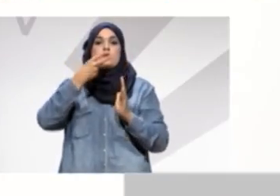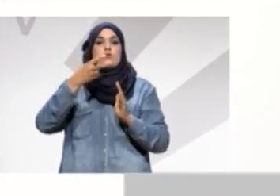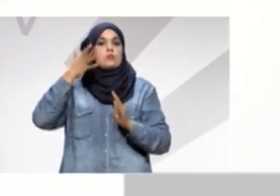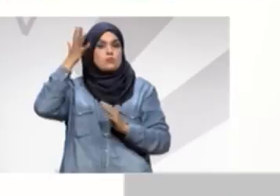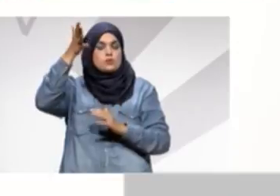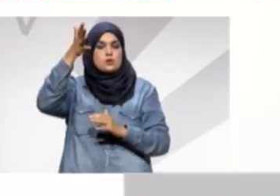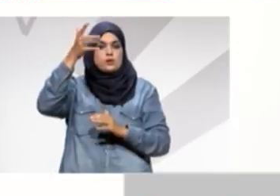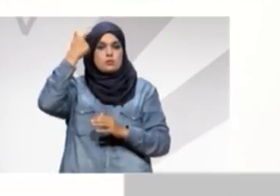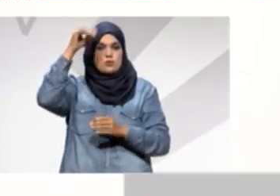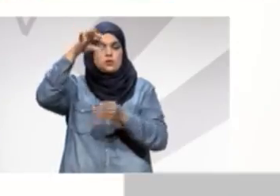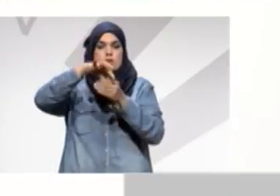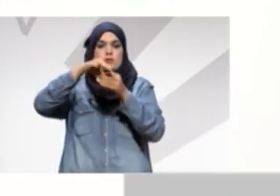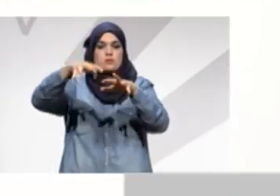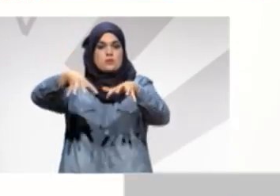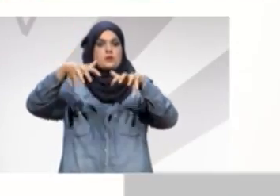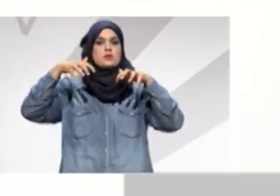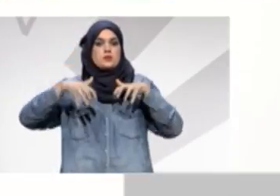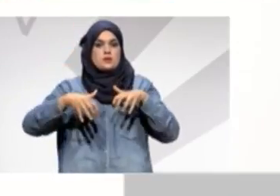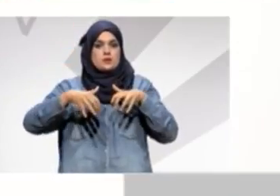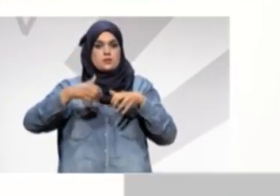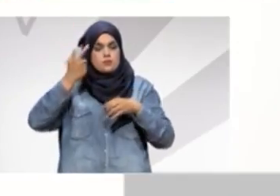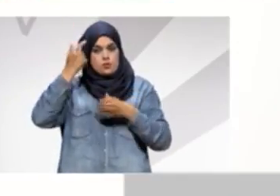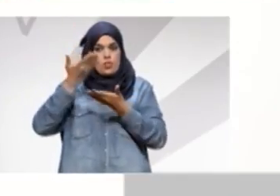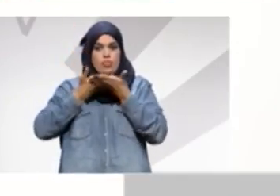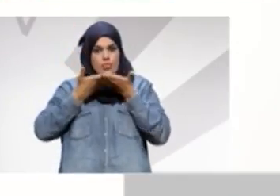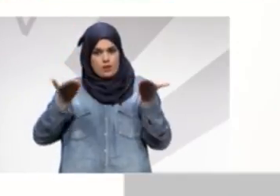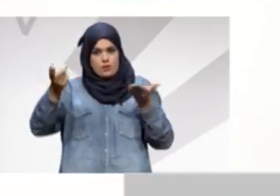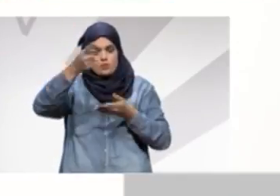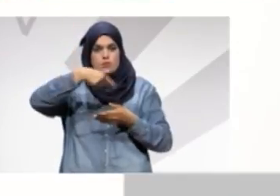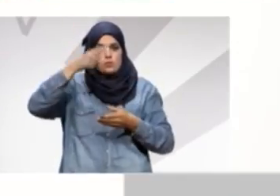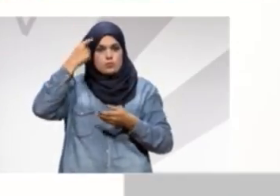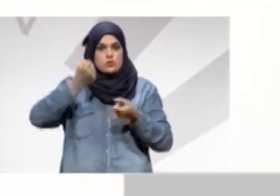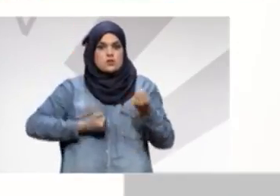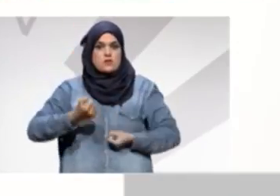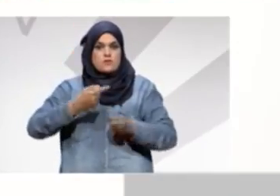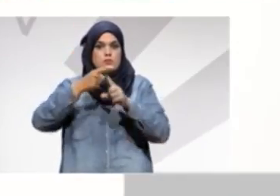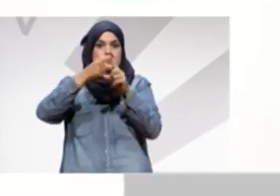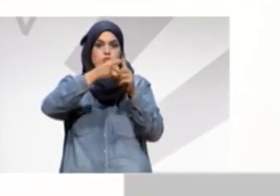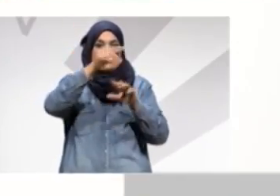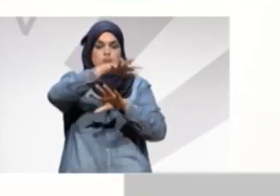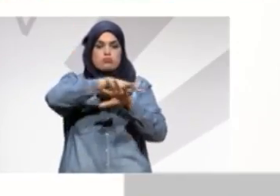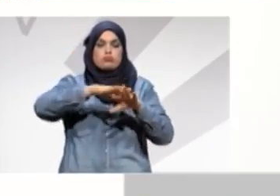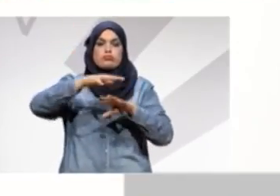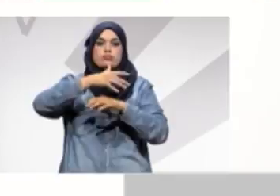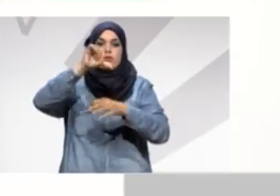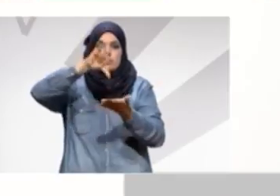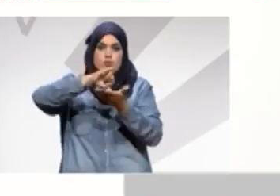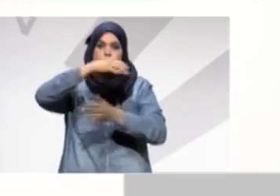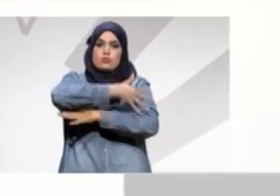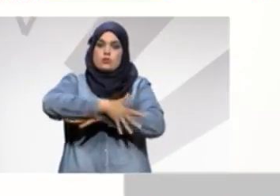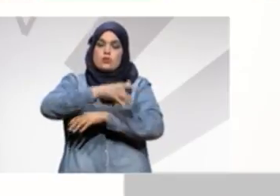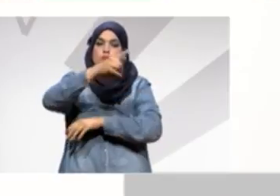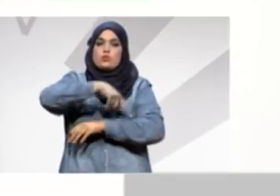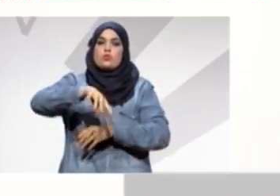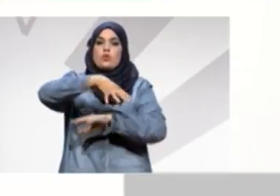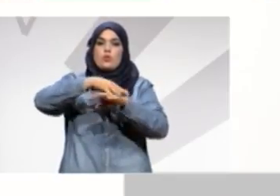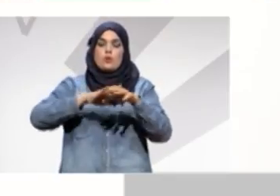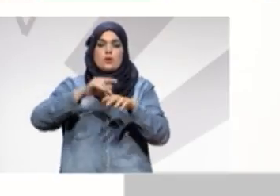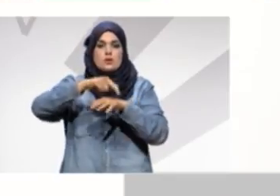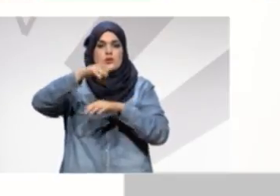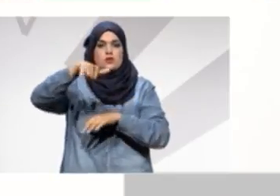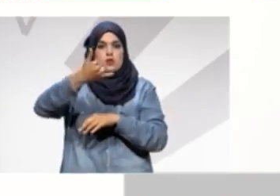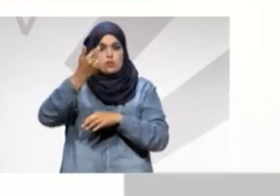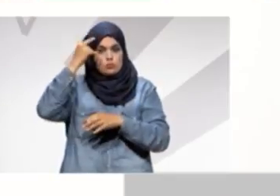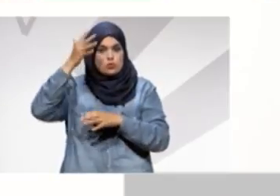للانتخابات التشريعية لنا لثيقتكم من أجل خدمة مدن وقرى ولاد جندوبة كما تسعى قائمة المستقبل